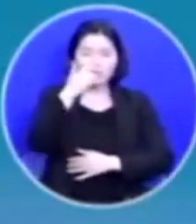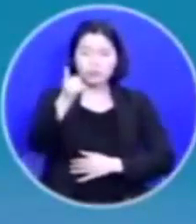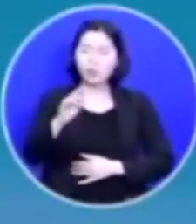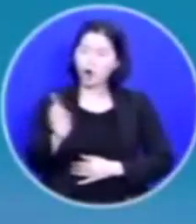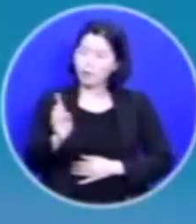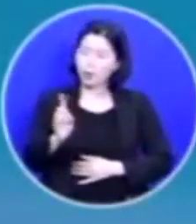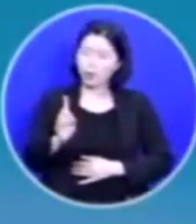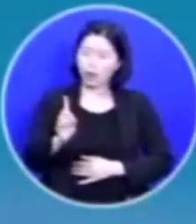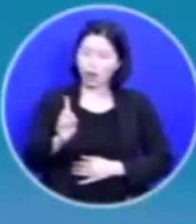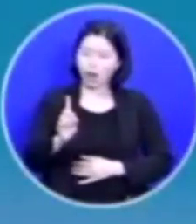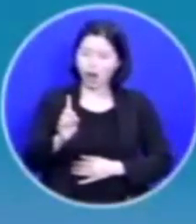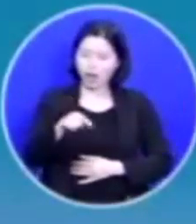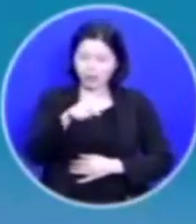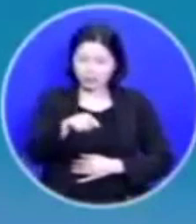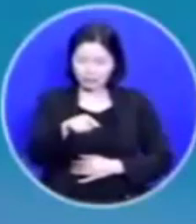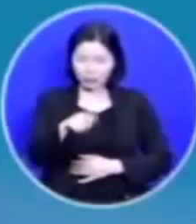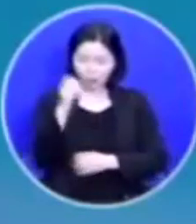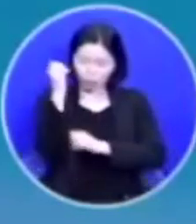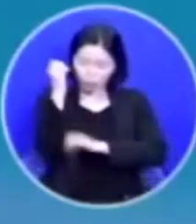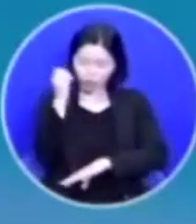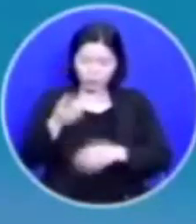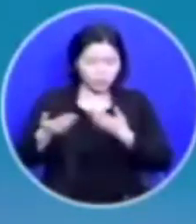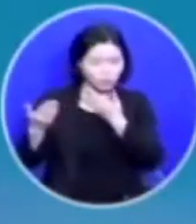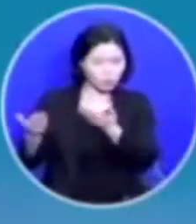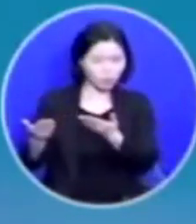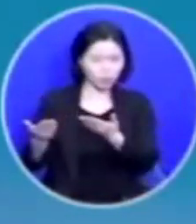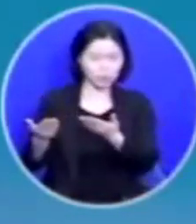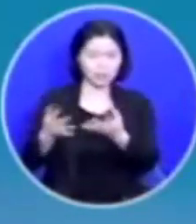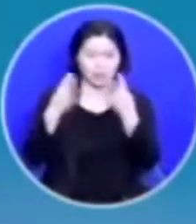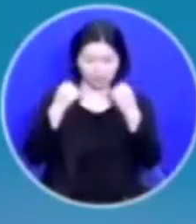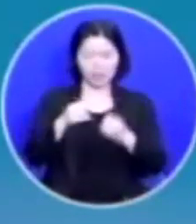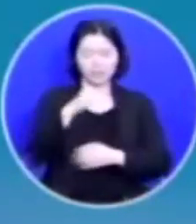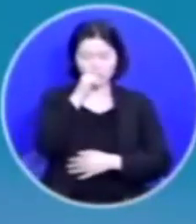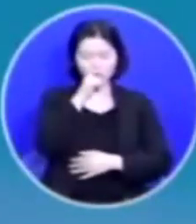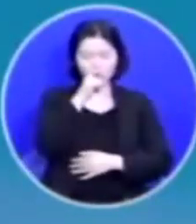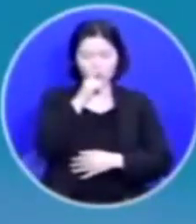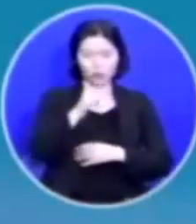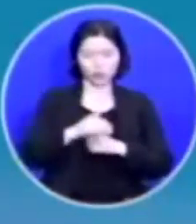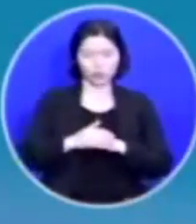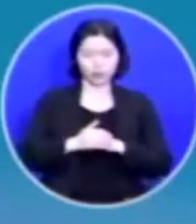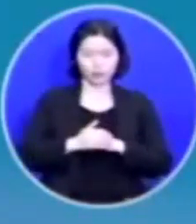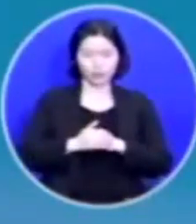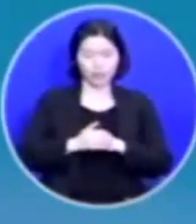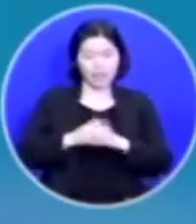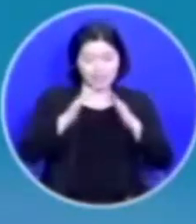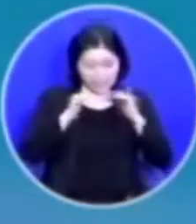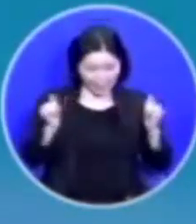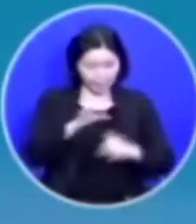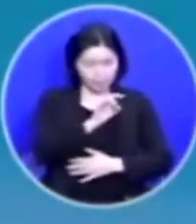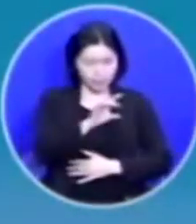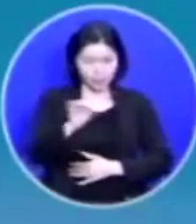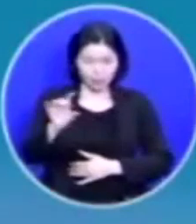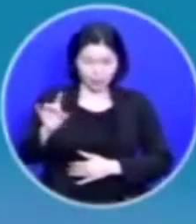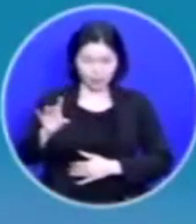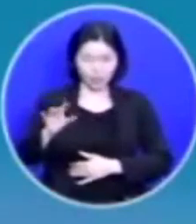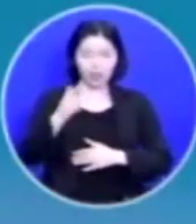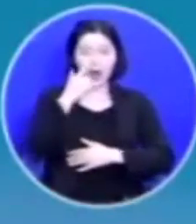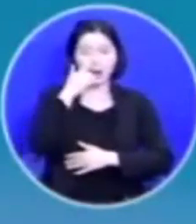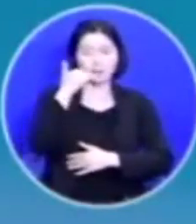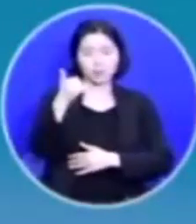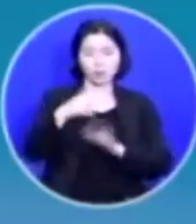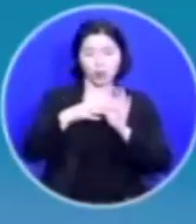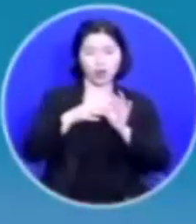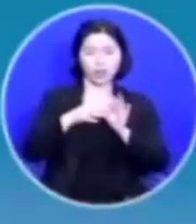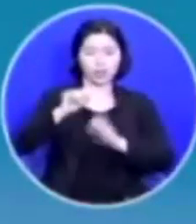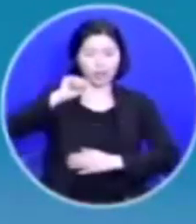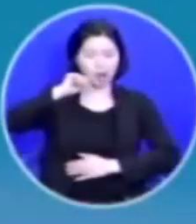그런 빌미를 제공한 것이 상당히 있습니다 사람마다 부모와 관계가